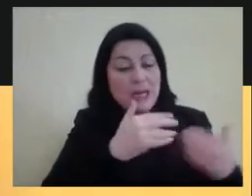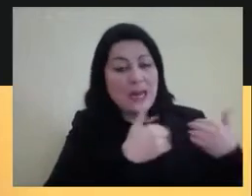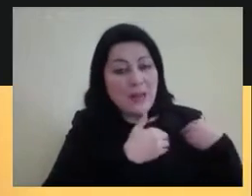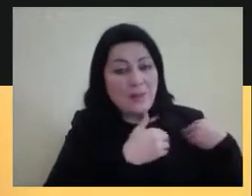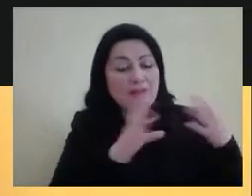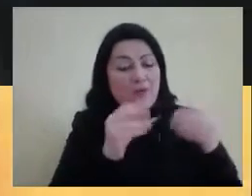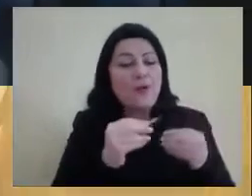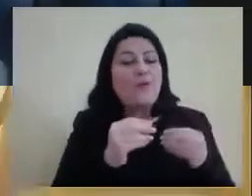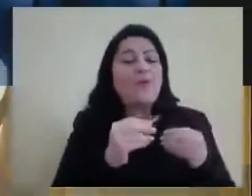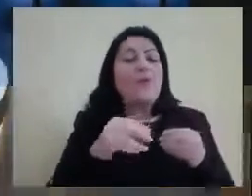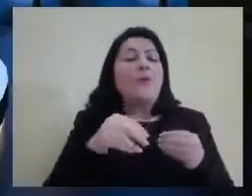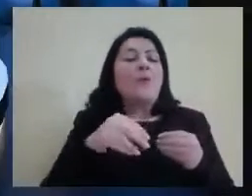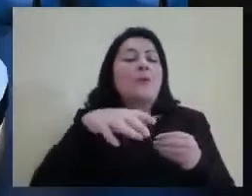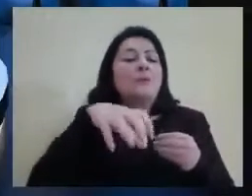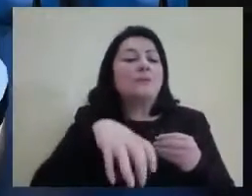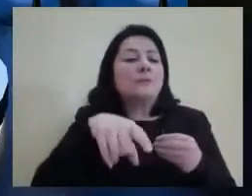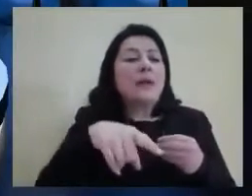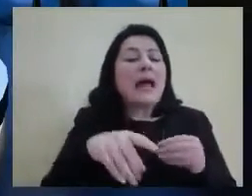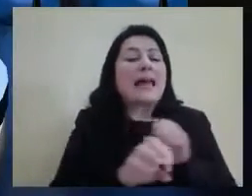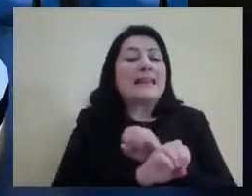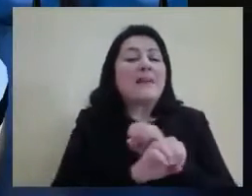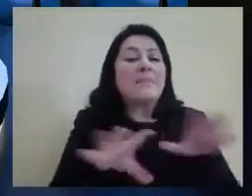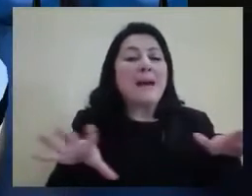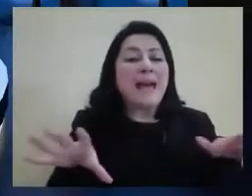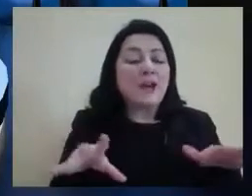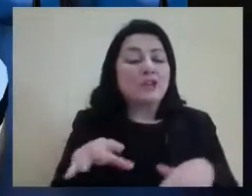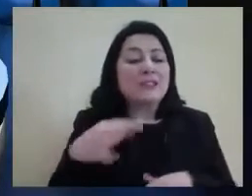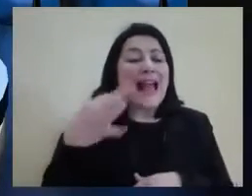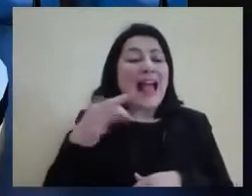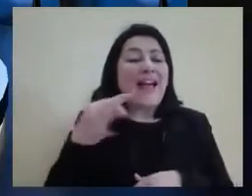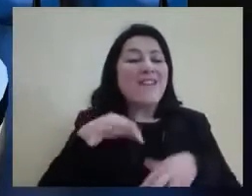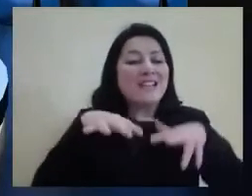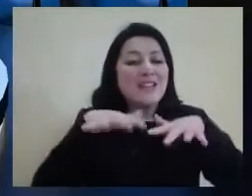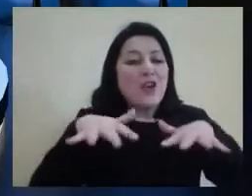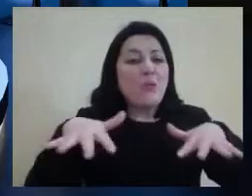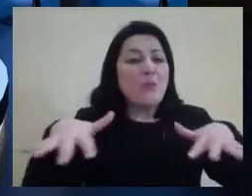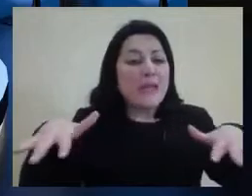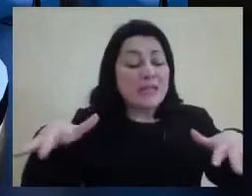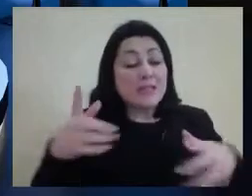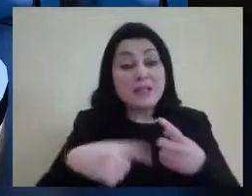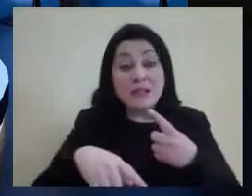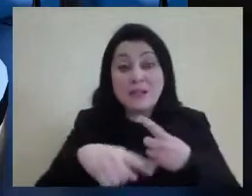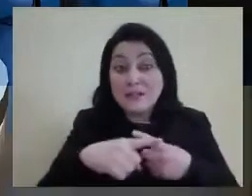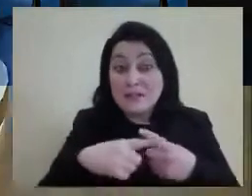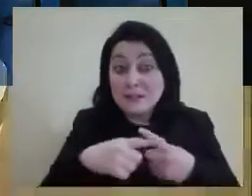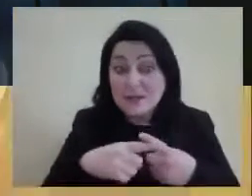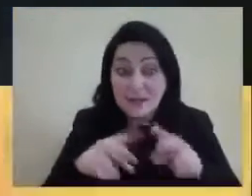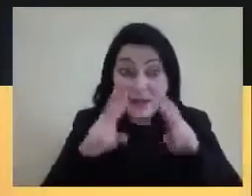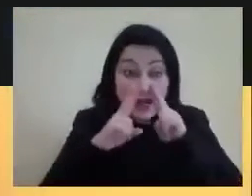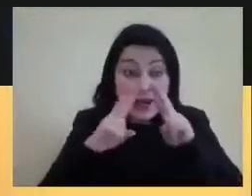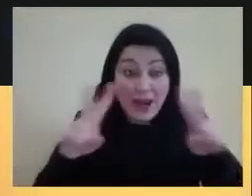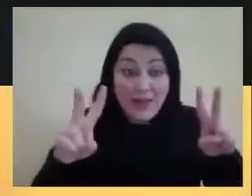κι εσείς αναφέρατε ότι χρειάζεται, αλλά ταυτόχρονα και δράση καθαρισμού των θαλασσών. Κυρία Κίλερτζή, ο λόγος εσάς.